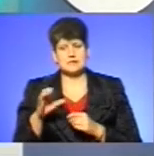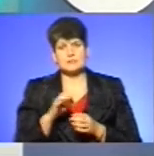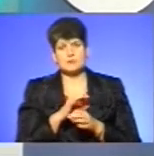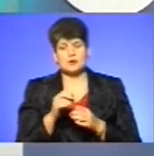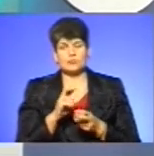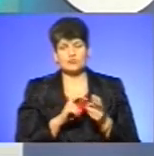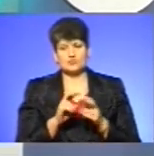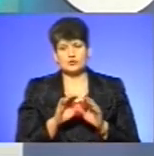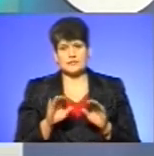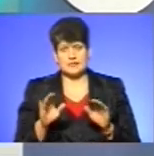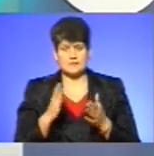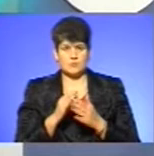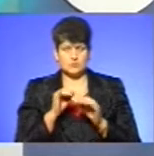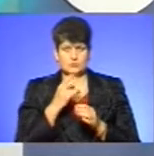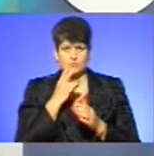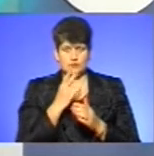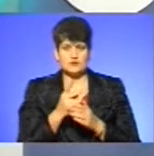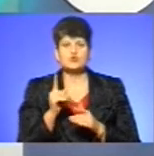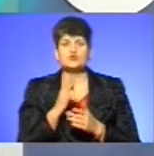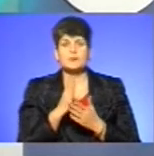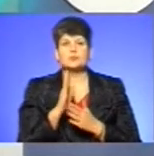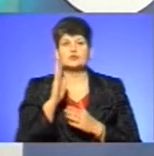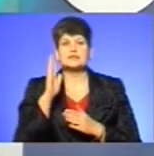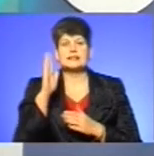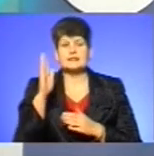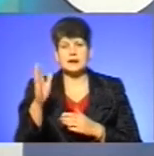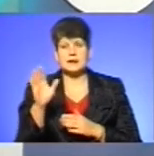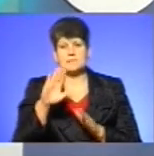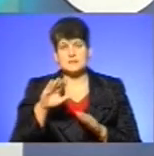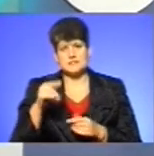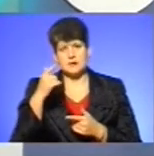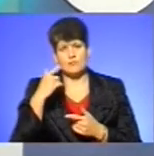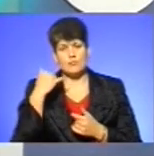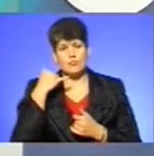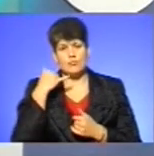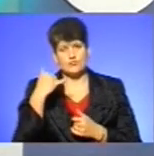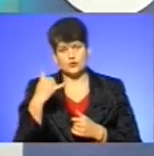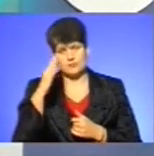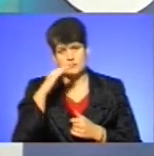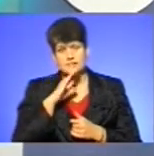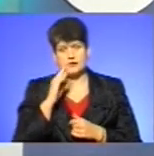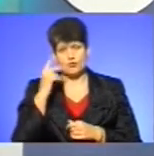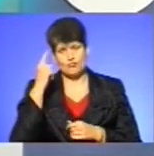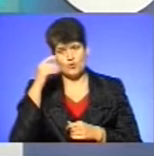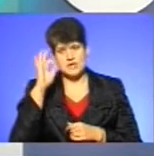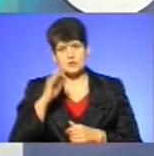зараз маємо можливість переглянути у сюжеті, що має відбуватися далі після повідомлення батьків у поліції. Тож, дивимось.